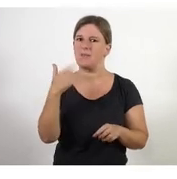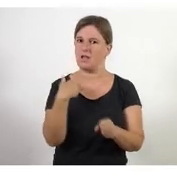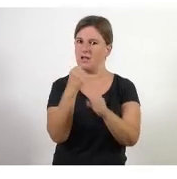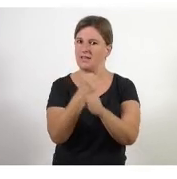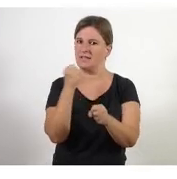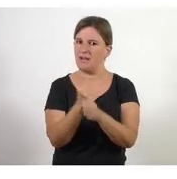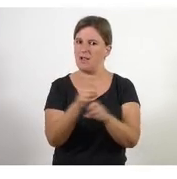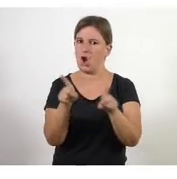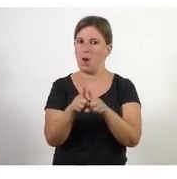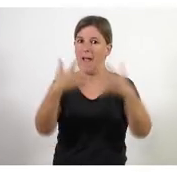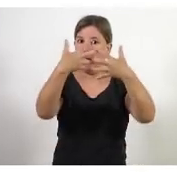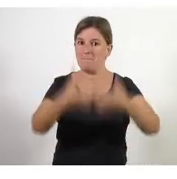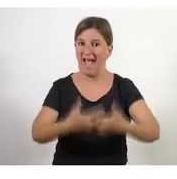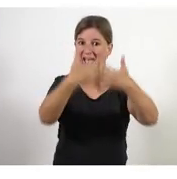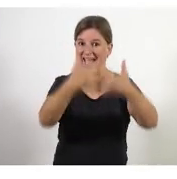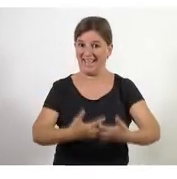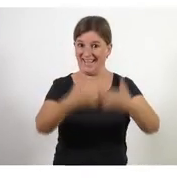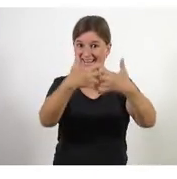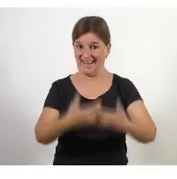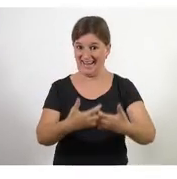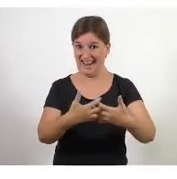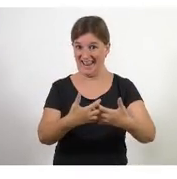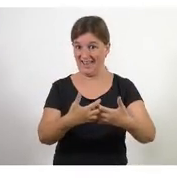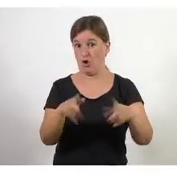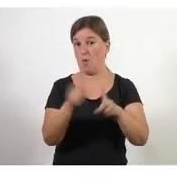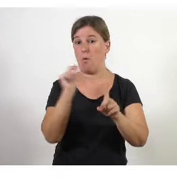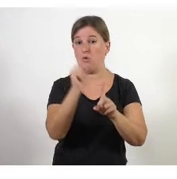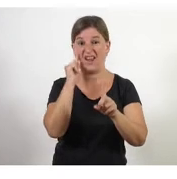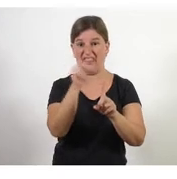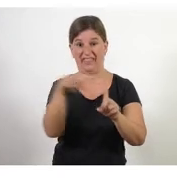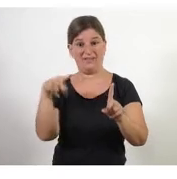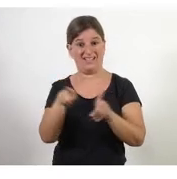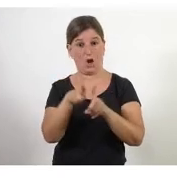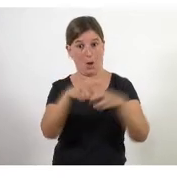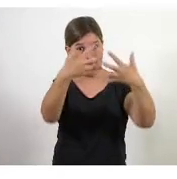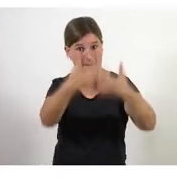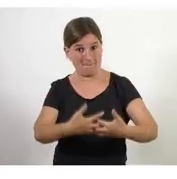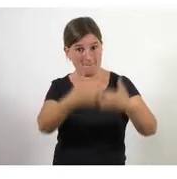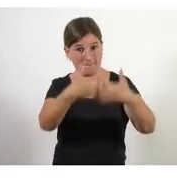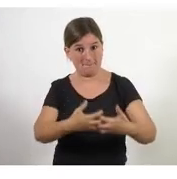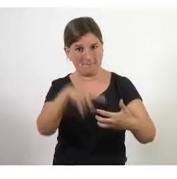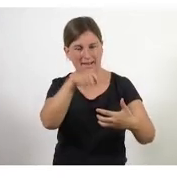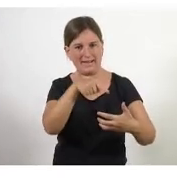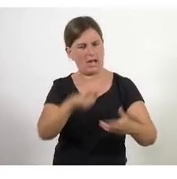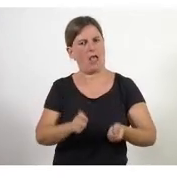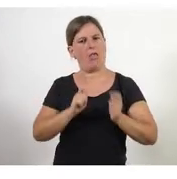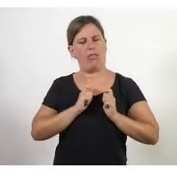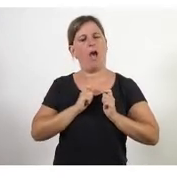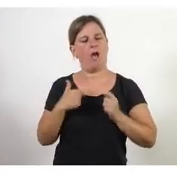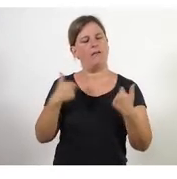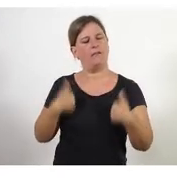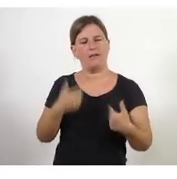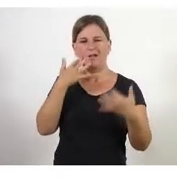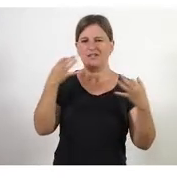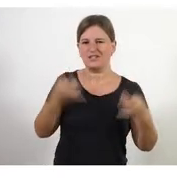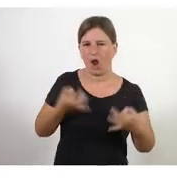enfocament mecanicista, o sigui, d'una màquina, això ens fa tindre com una gran seguretat, ser